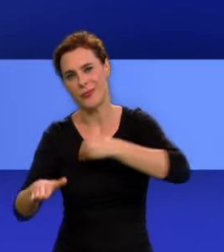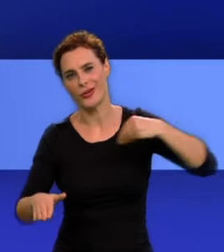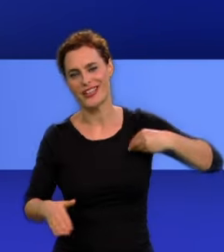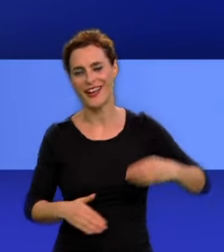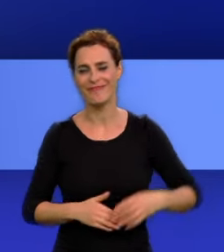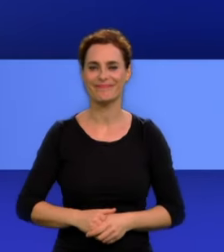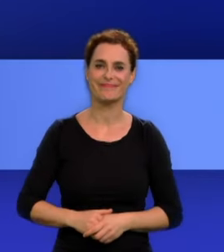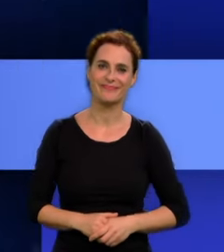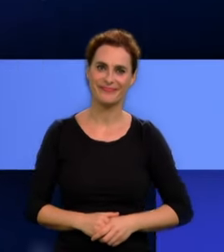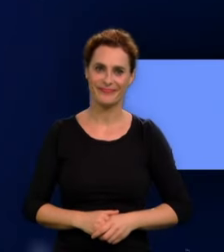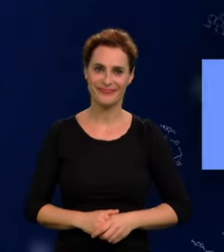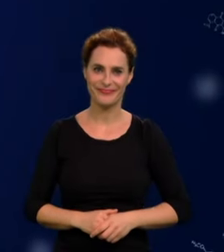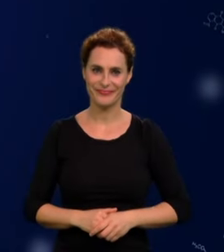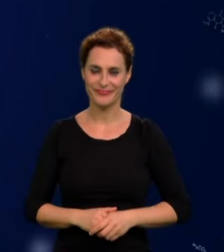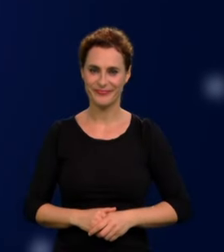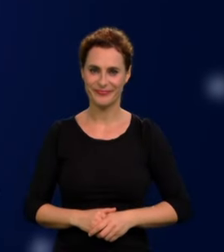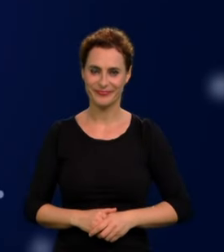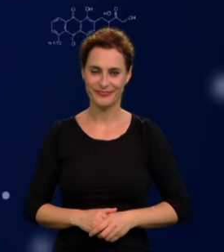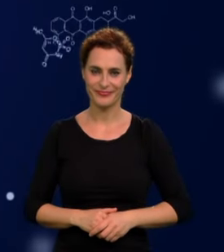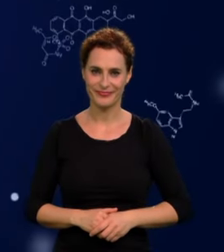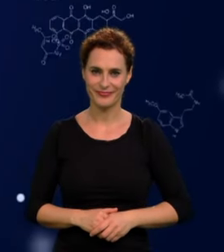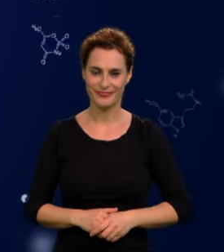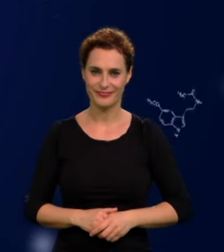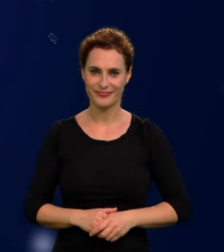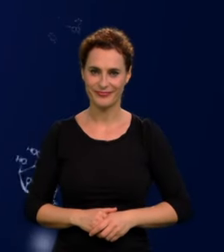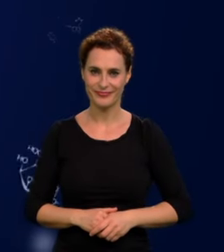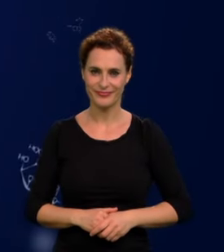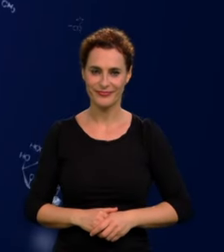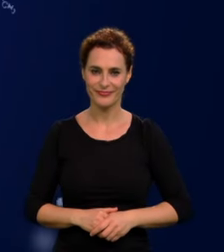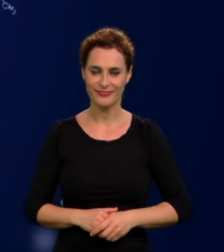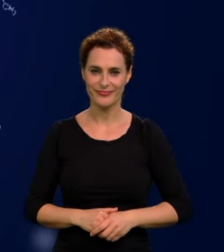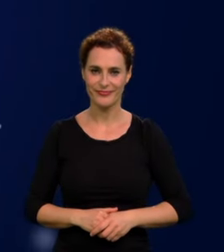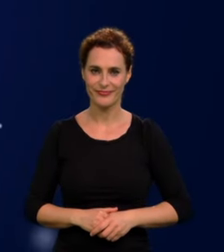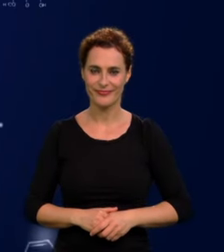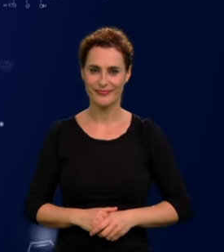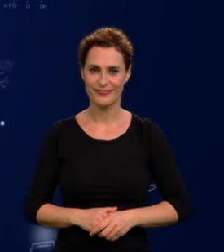Dziękuje. Dziękuje. Dziękuje. Dziękuje.